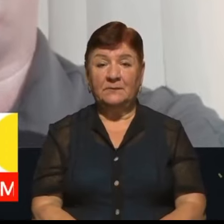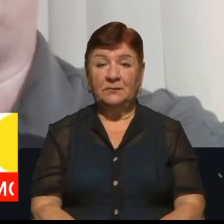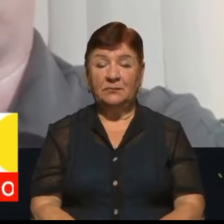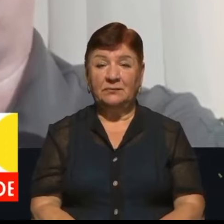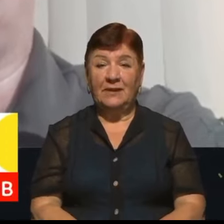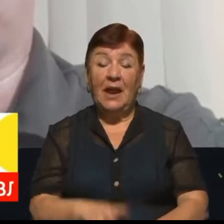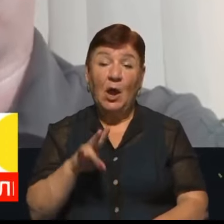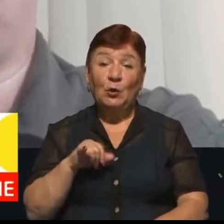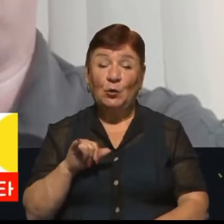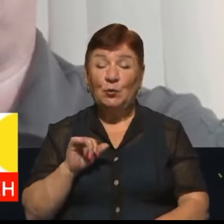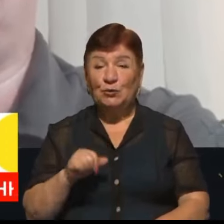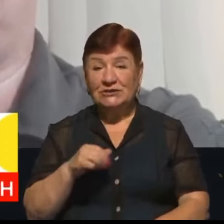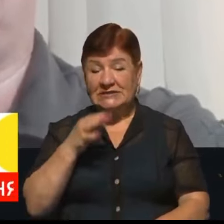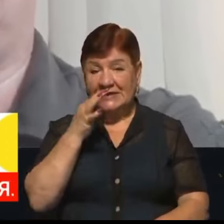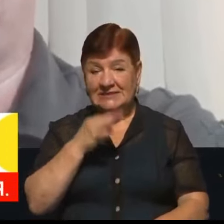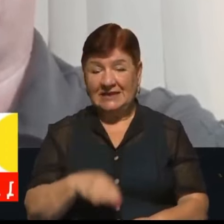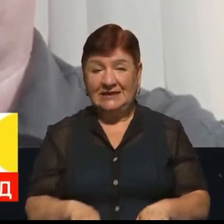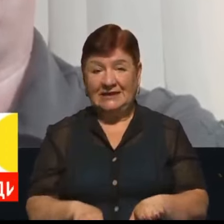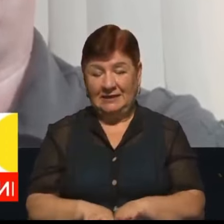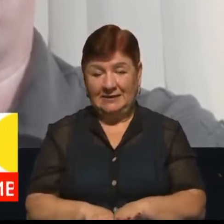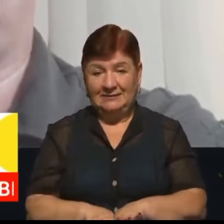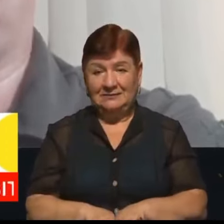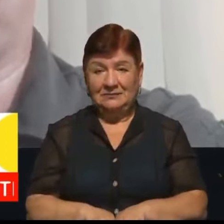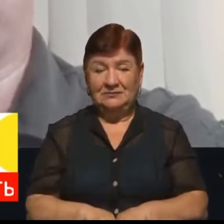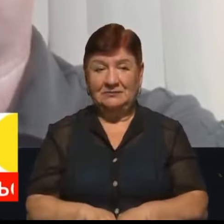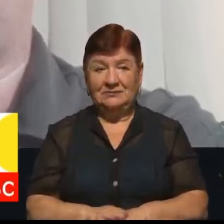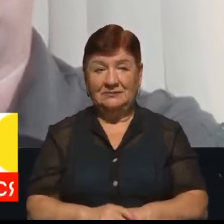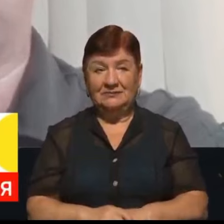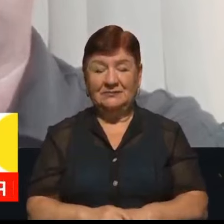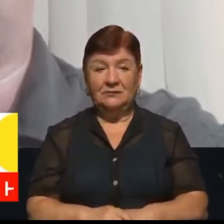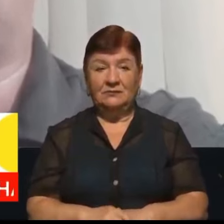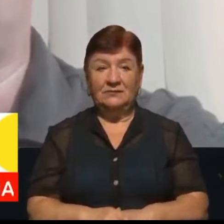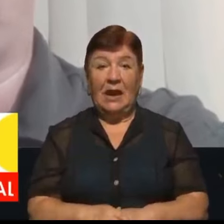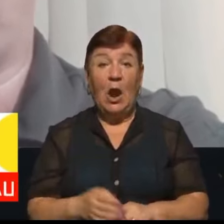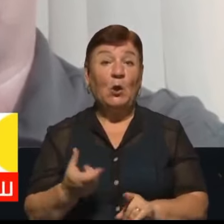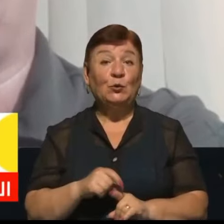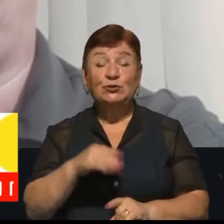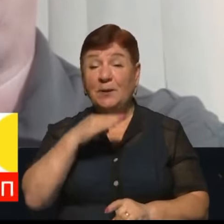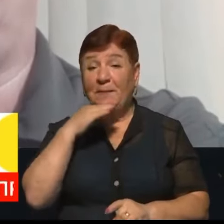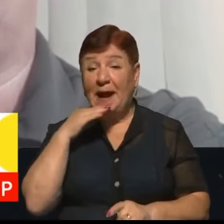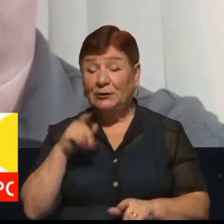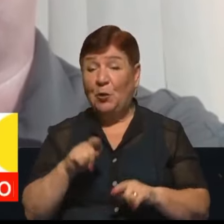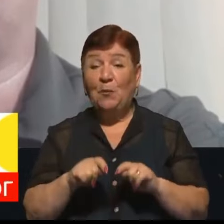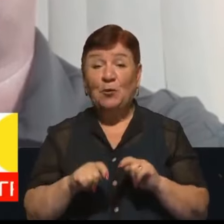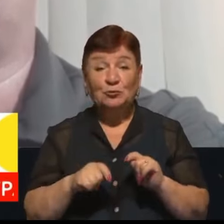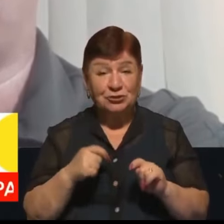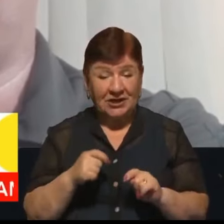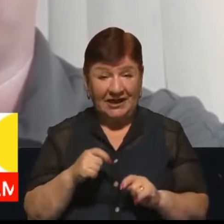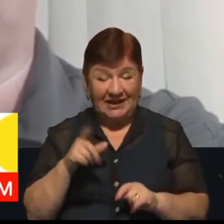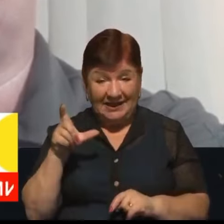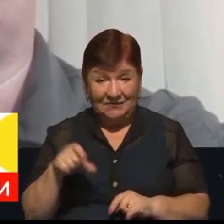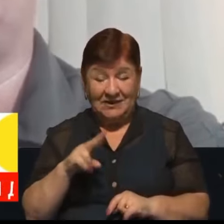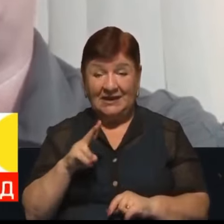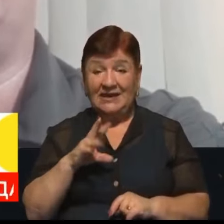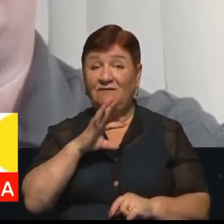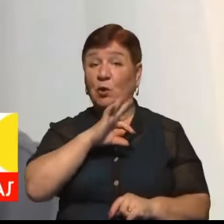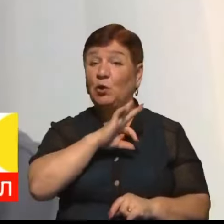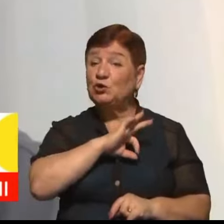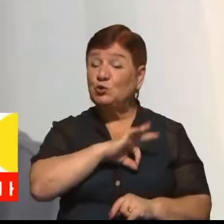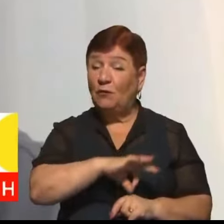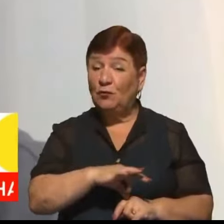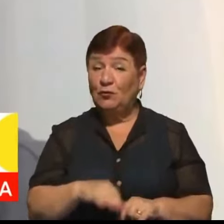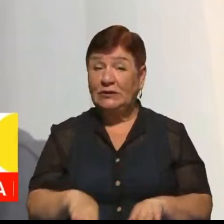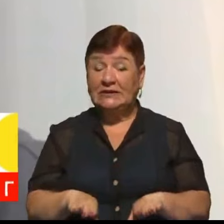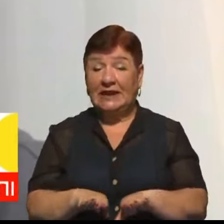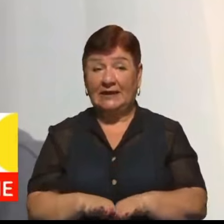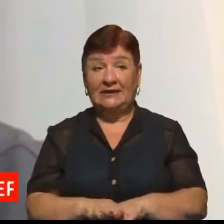Можна сказати так, що дуже багато порушників, які використовують, скажімо